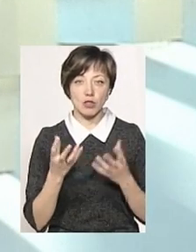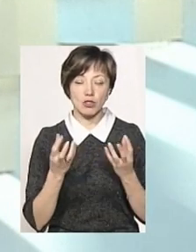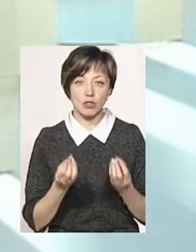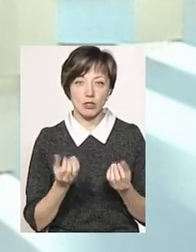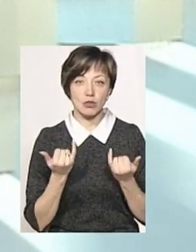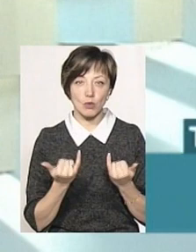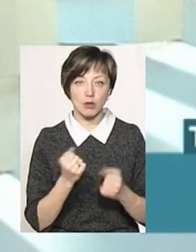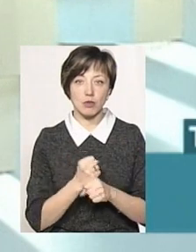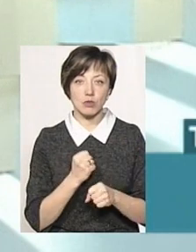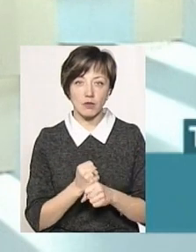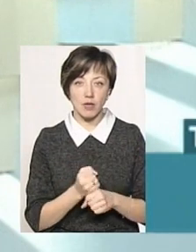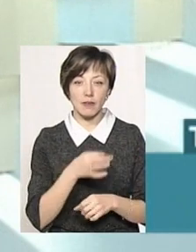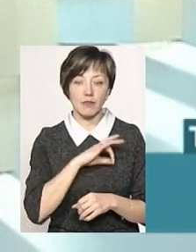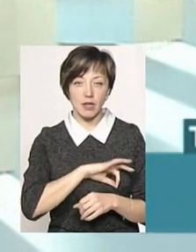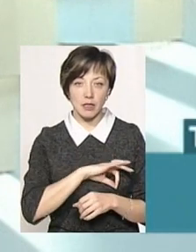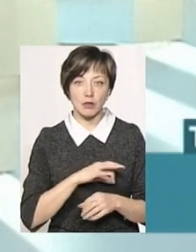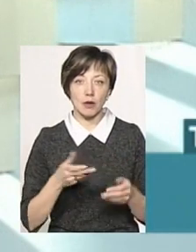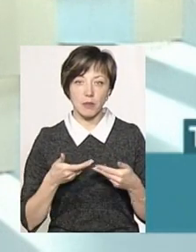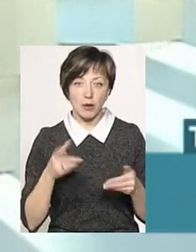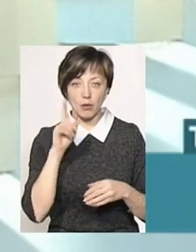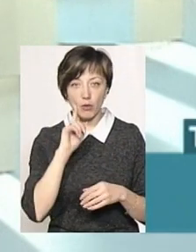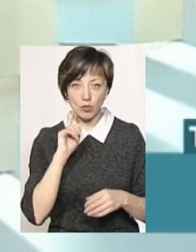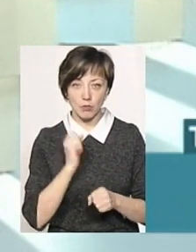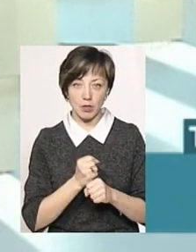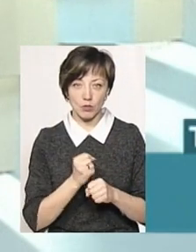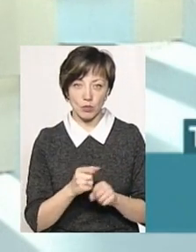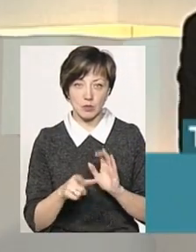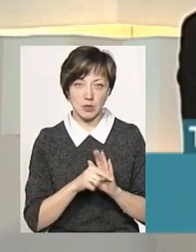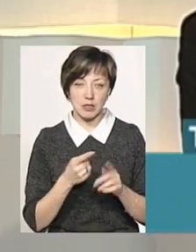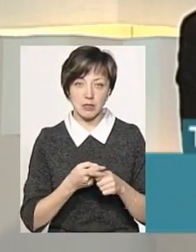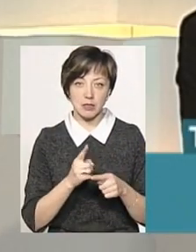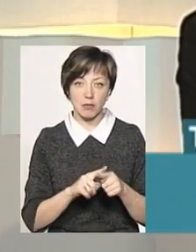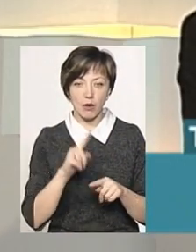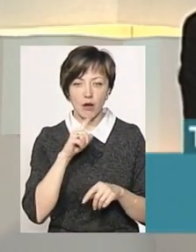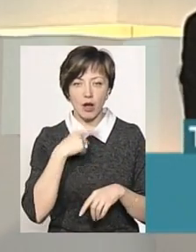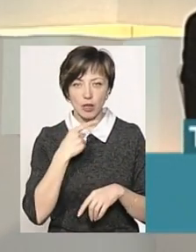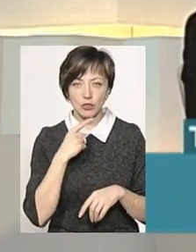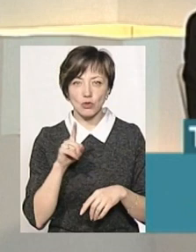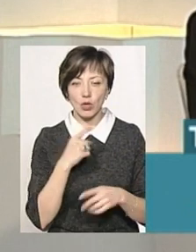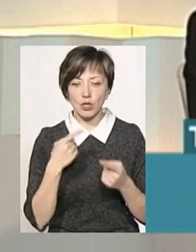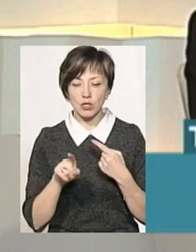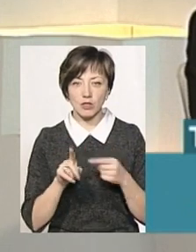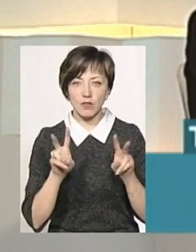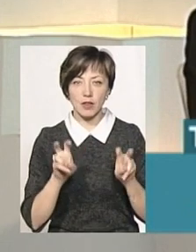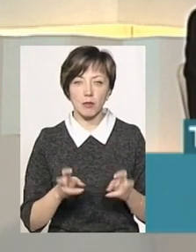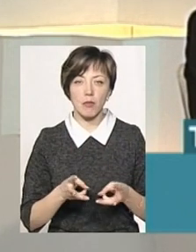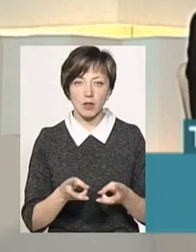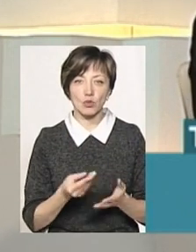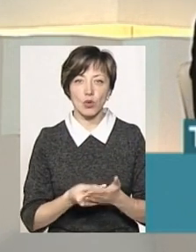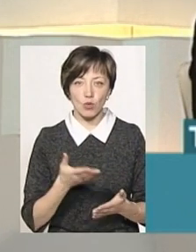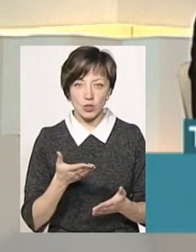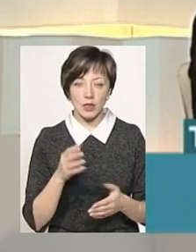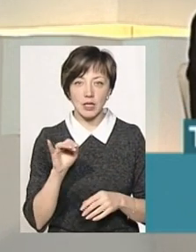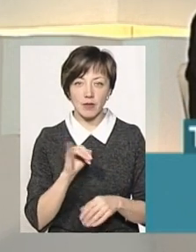ще сьогодні нам працювати, в принципі вигідно, тому ми поки що і працюємо в ній. Ви кажете, що альтернативні види палива